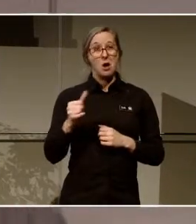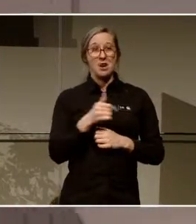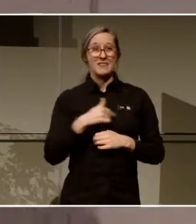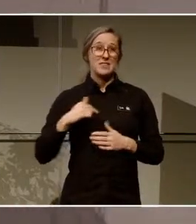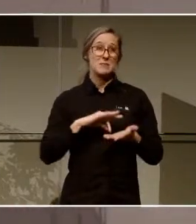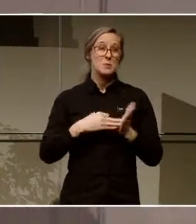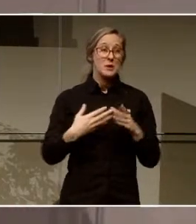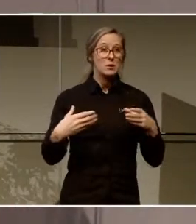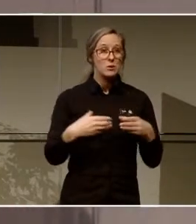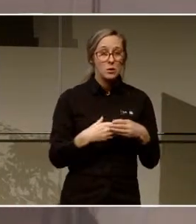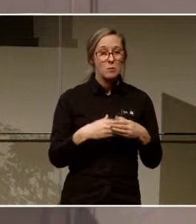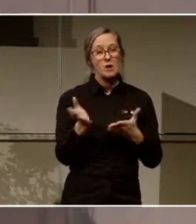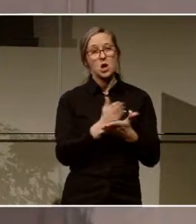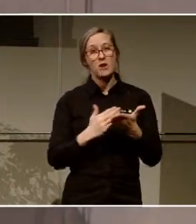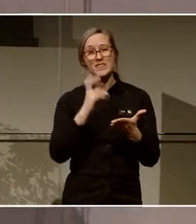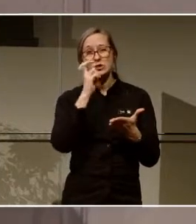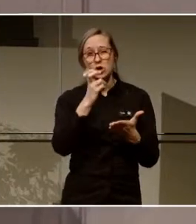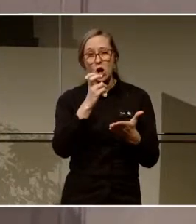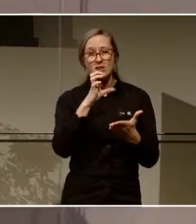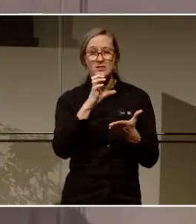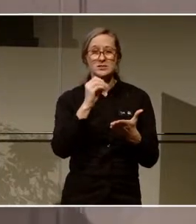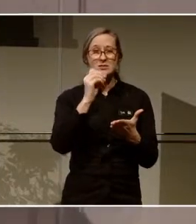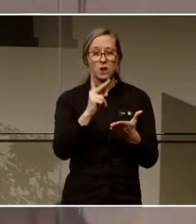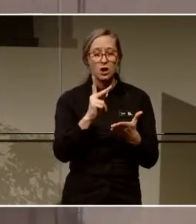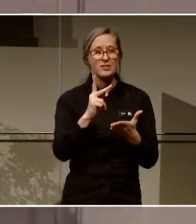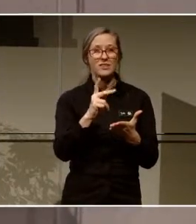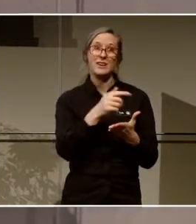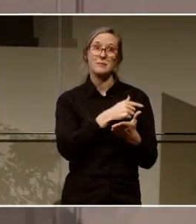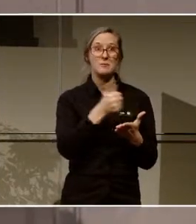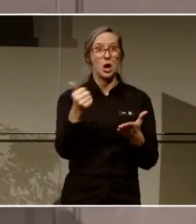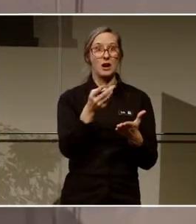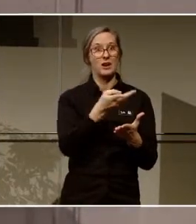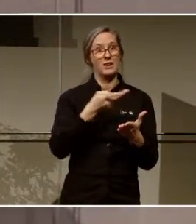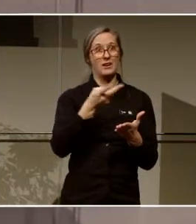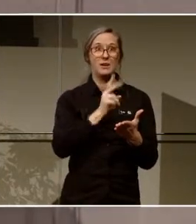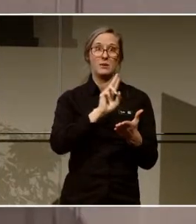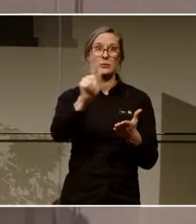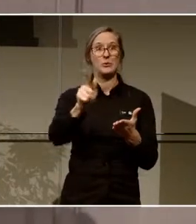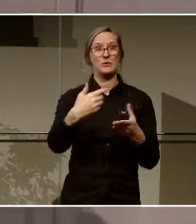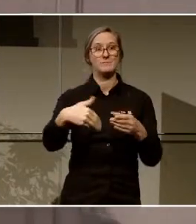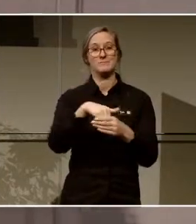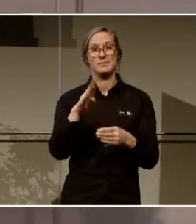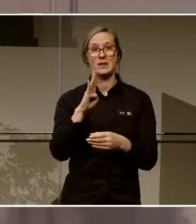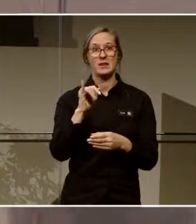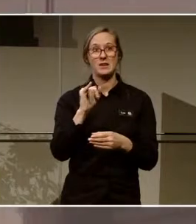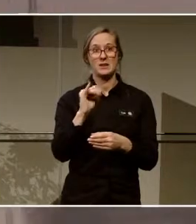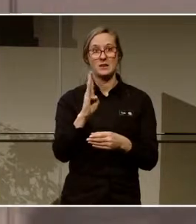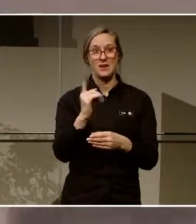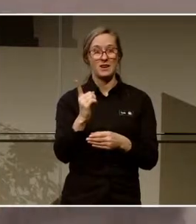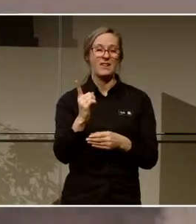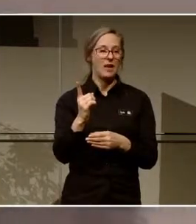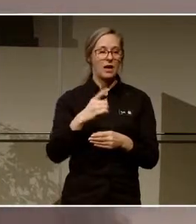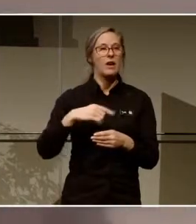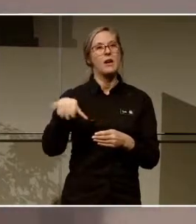projektgruppen och avdelningen SÖK som jobbar med att vara ute i Digidel utan hela biblioteket använder